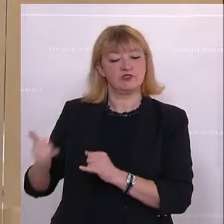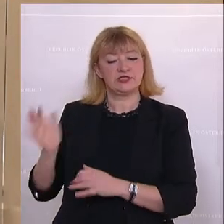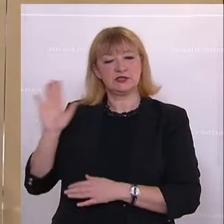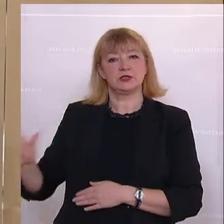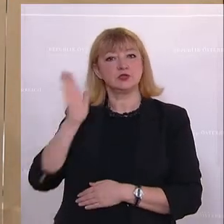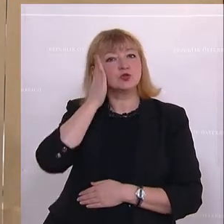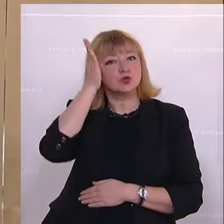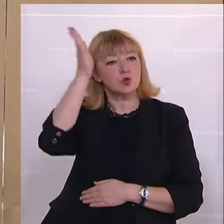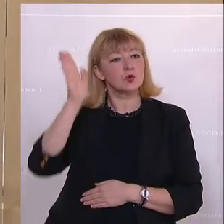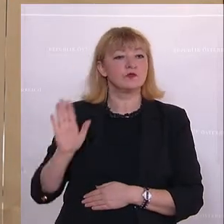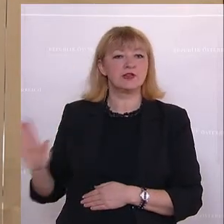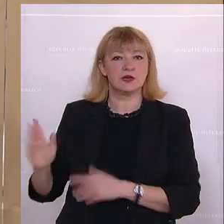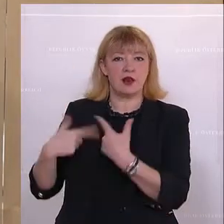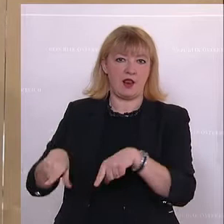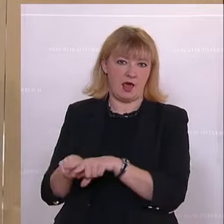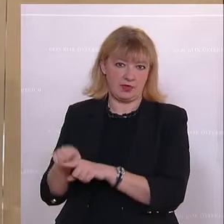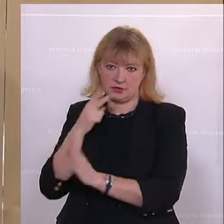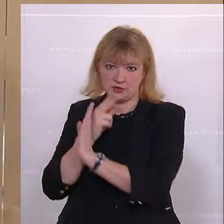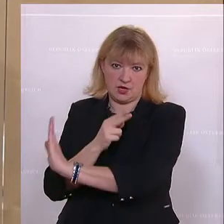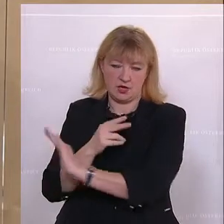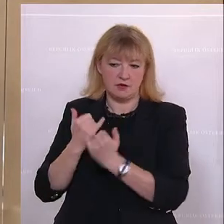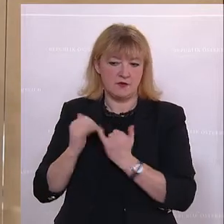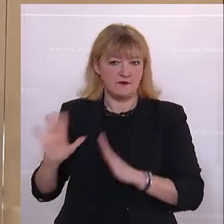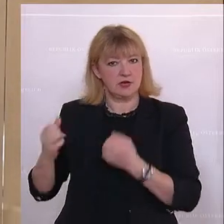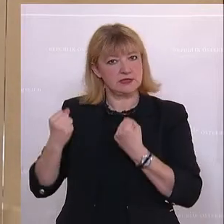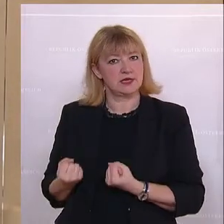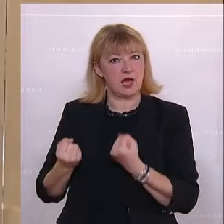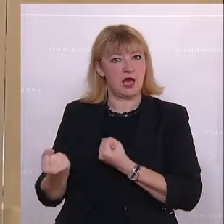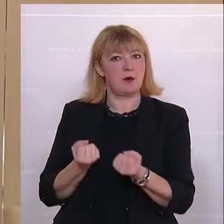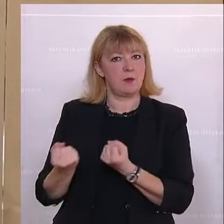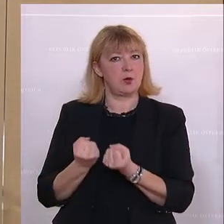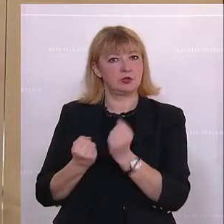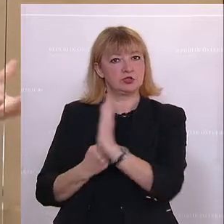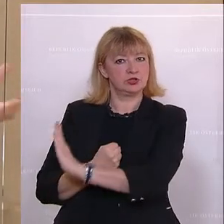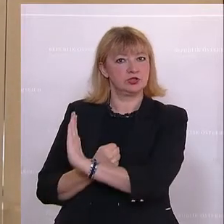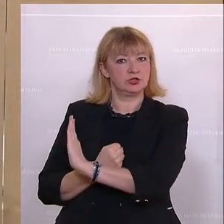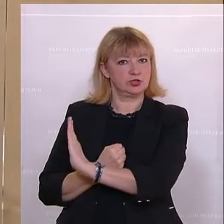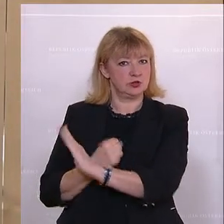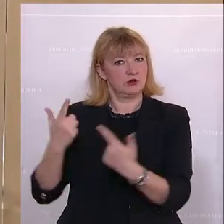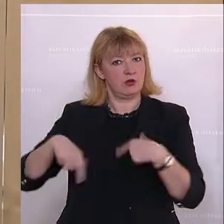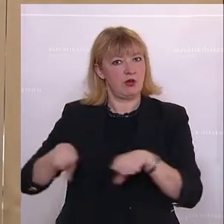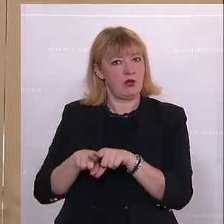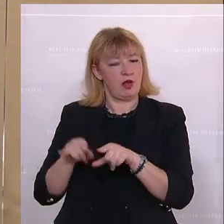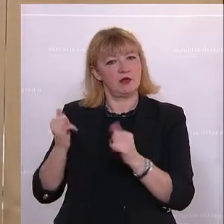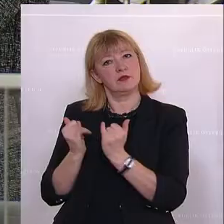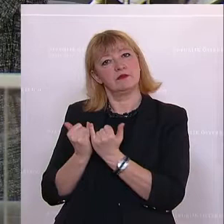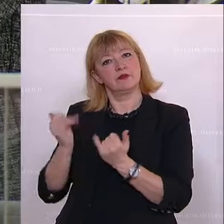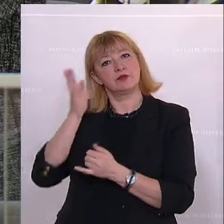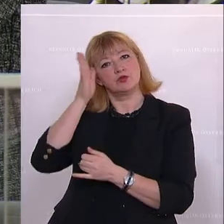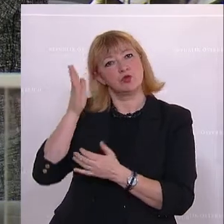in ihrem Land sehen und wie sie sicherheitspolitisch ihr Land in Zukunft